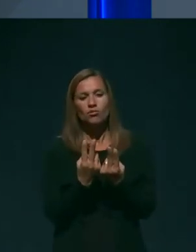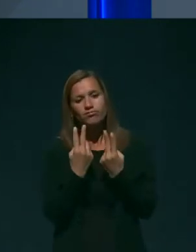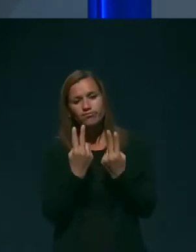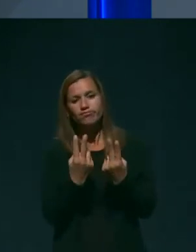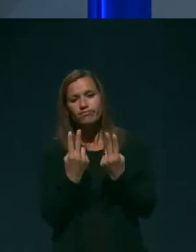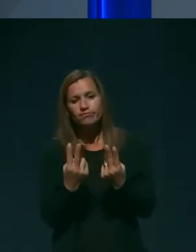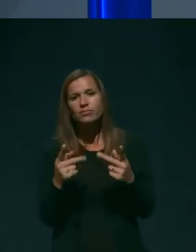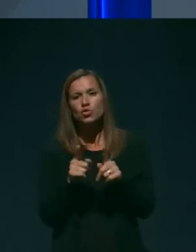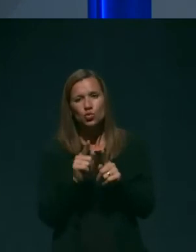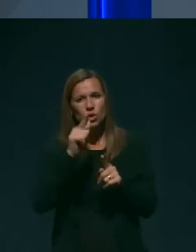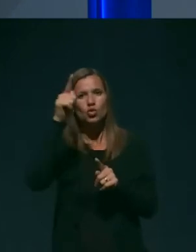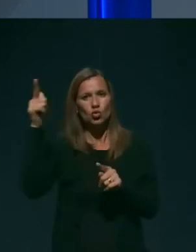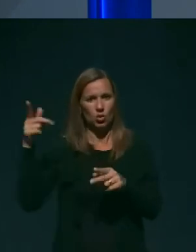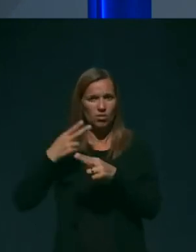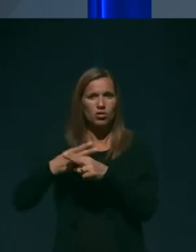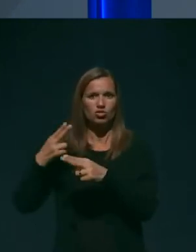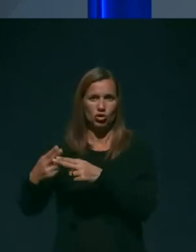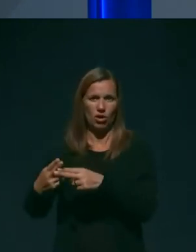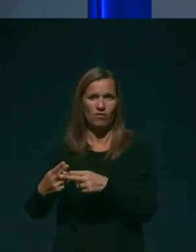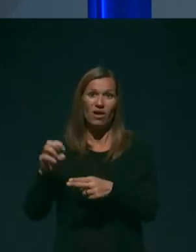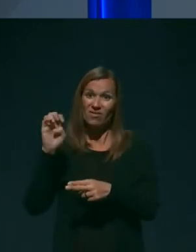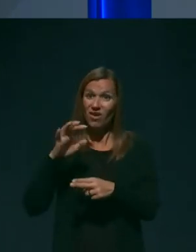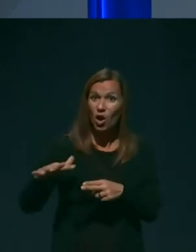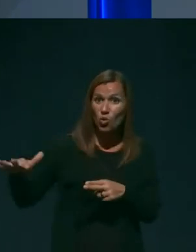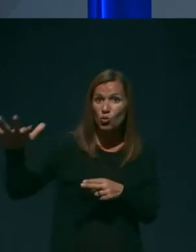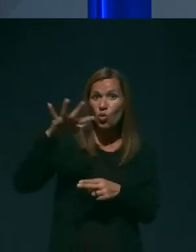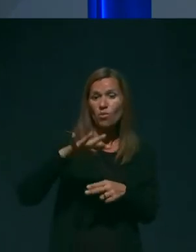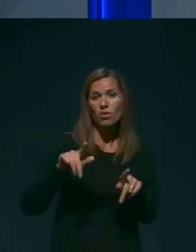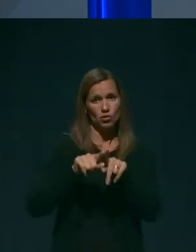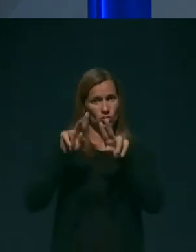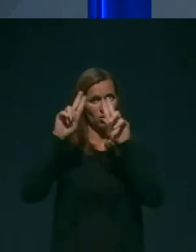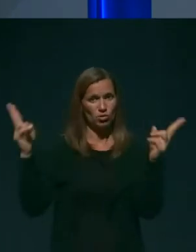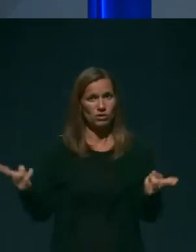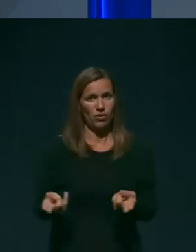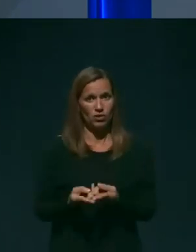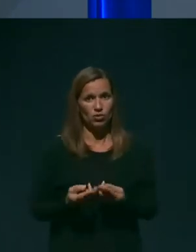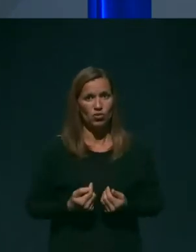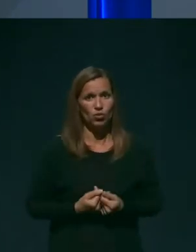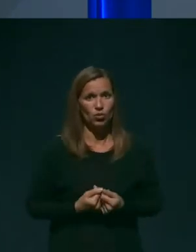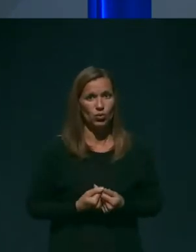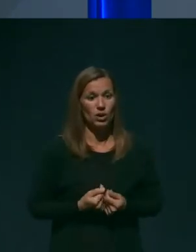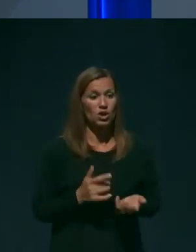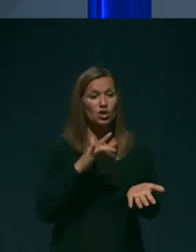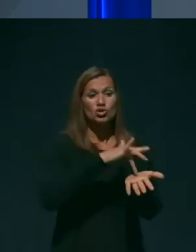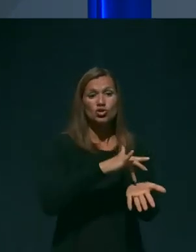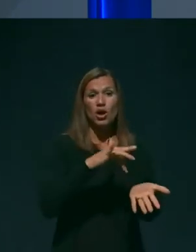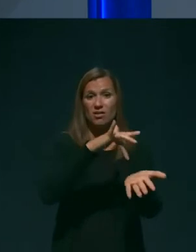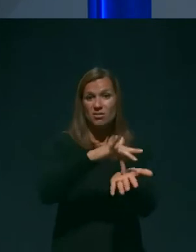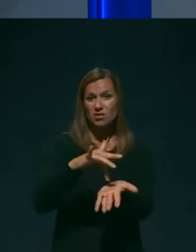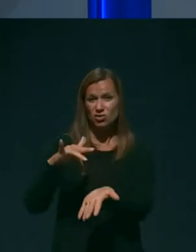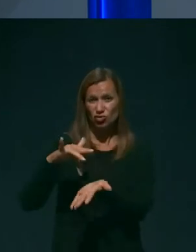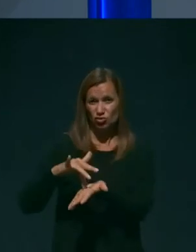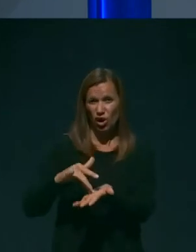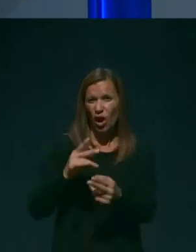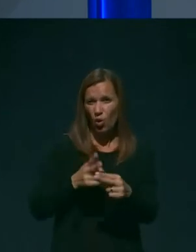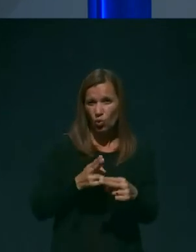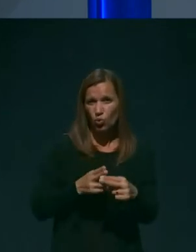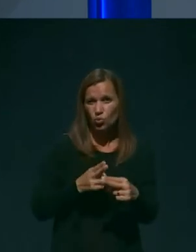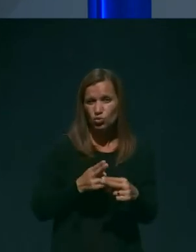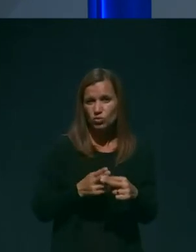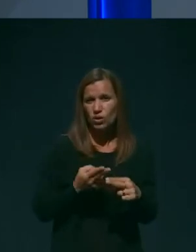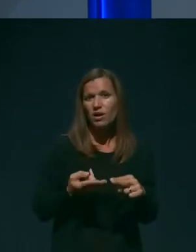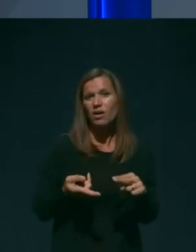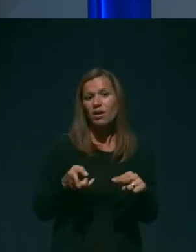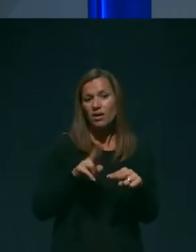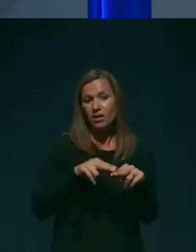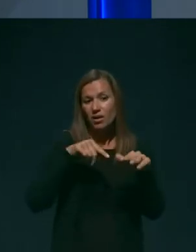ostale države, tako v Evropi kot tudi po svetu. Žarišča okušb so bila, kot že rečeno, v domu